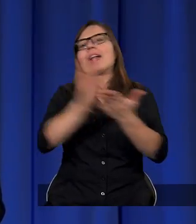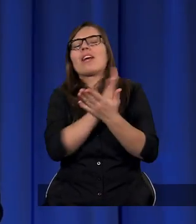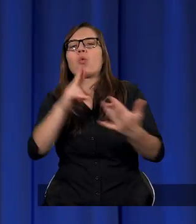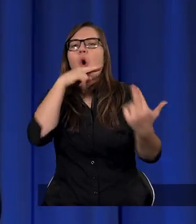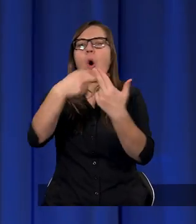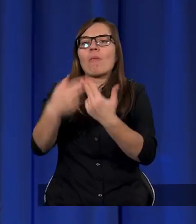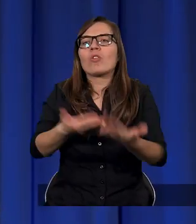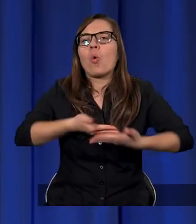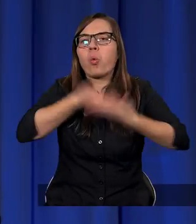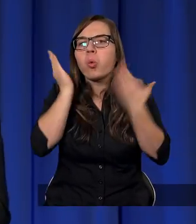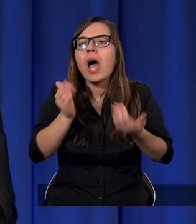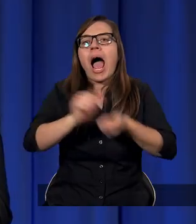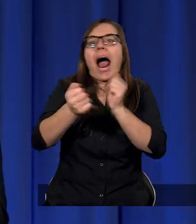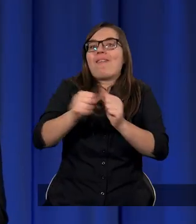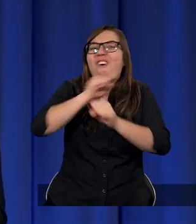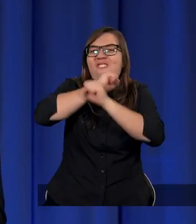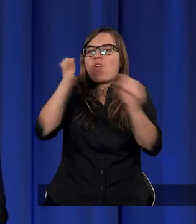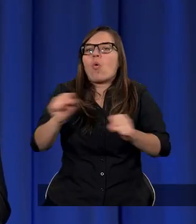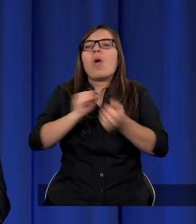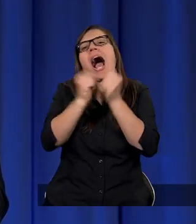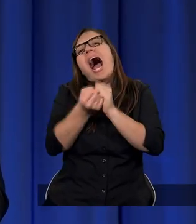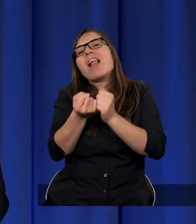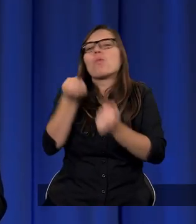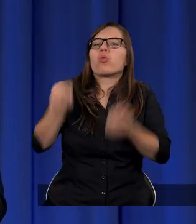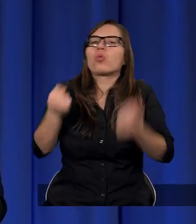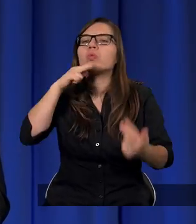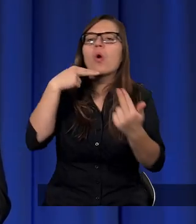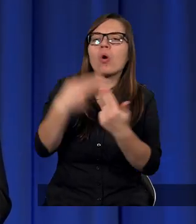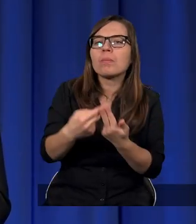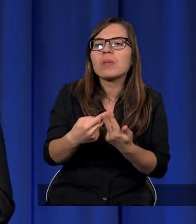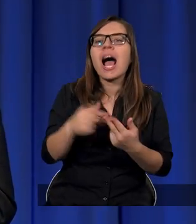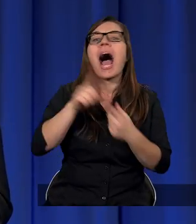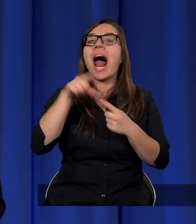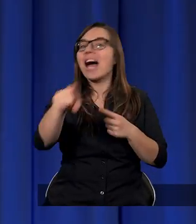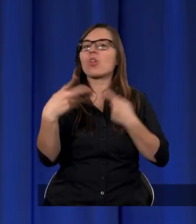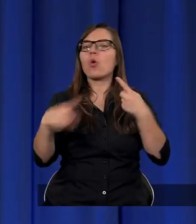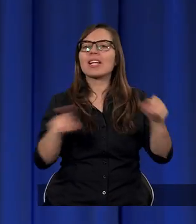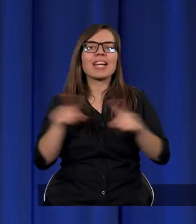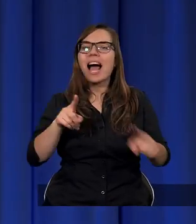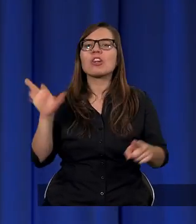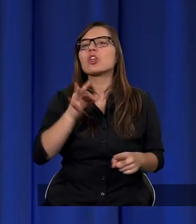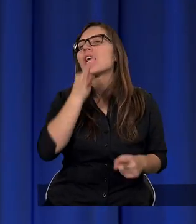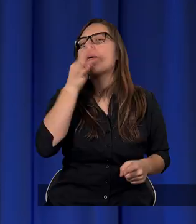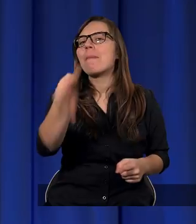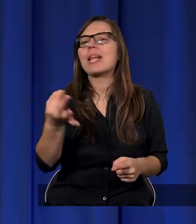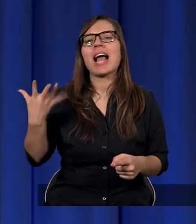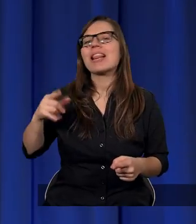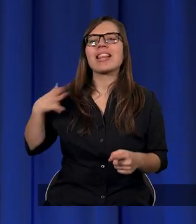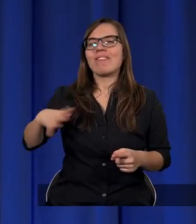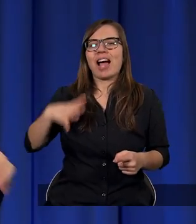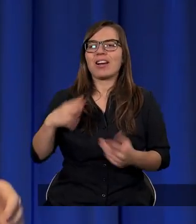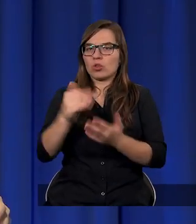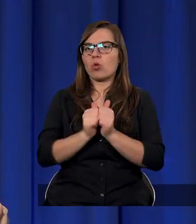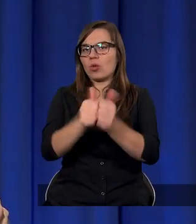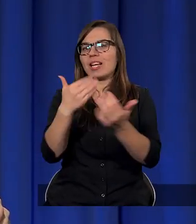a być może w ogóle nie uzyskamy odpowiedzi, co nie znaczy, że pytań nie warto zadawać. Bo